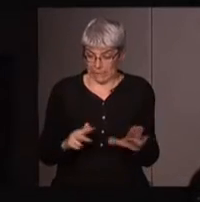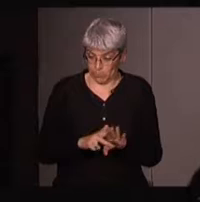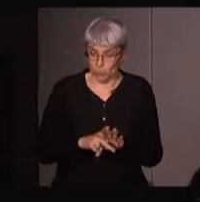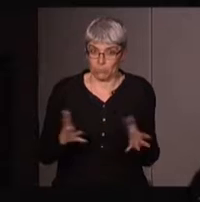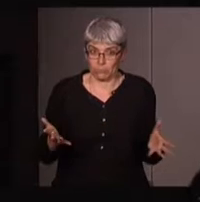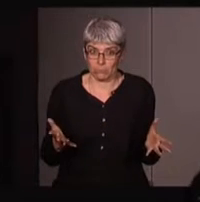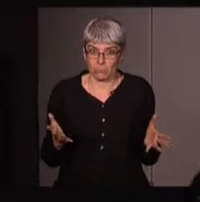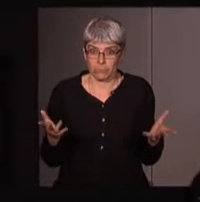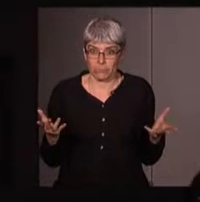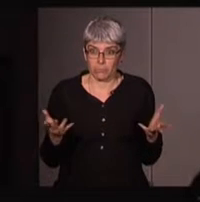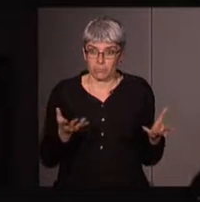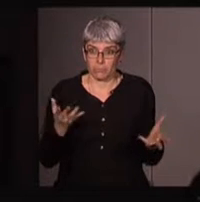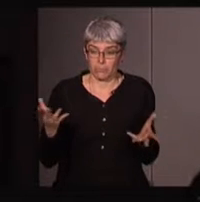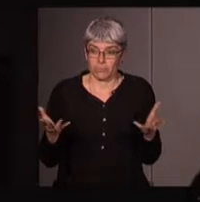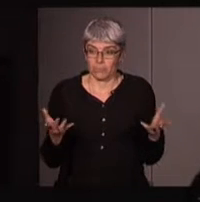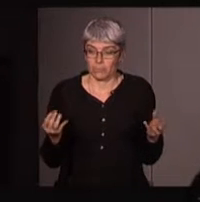pouvoir